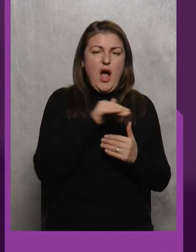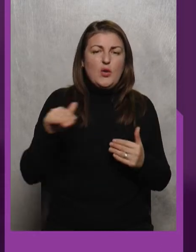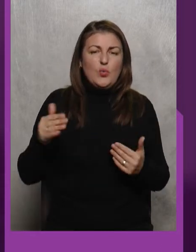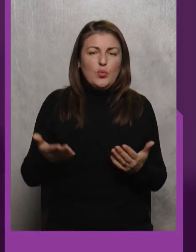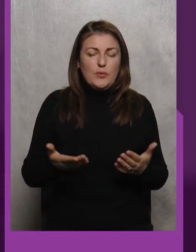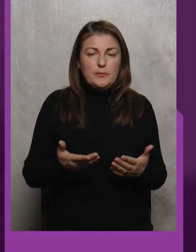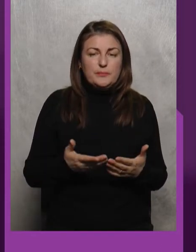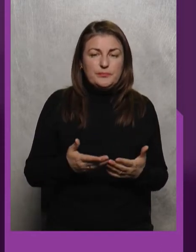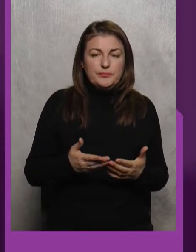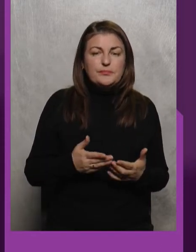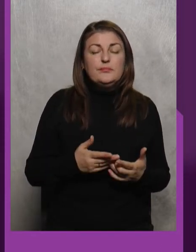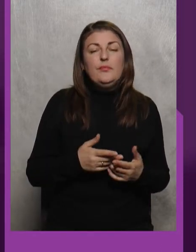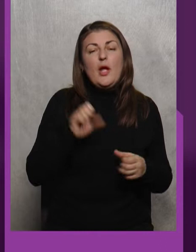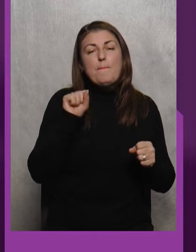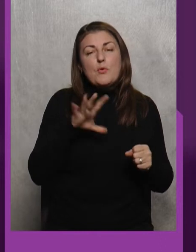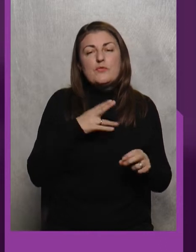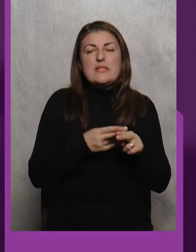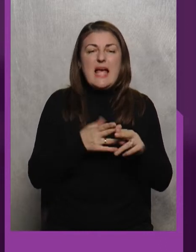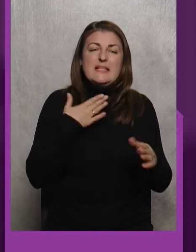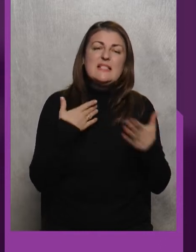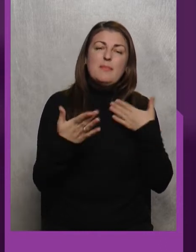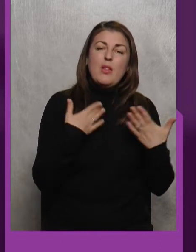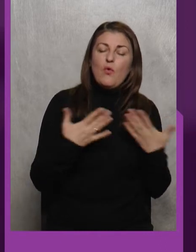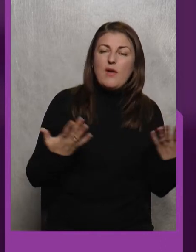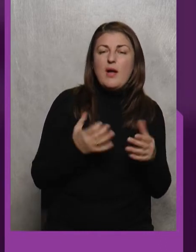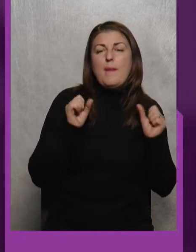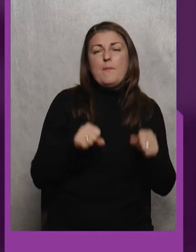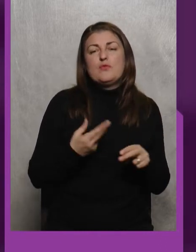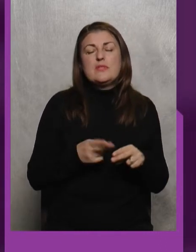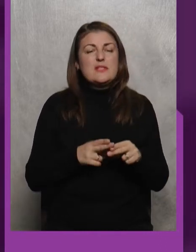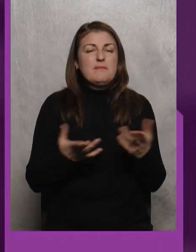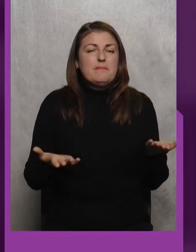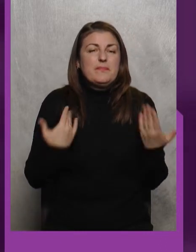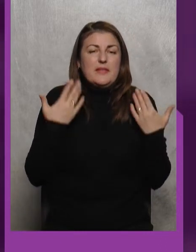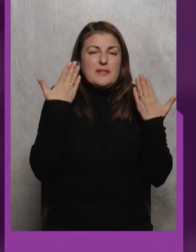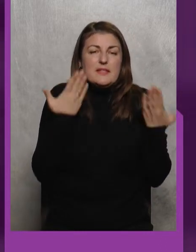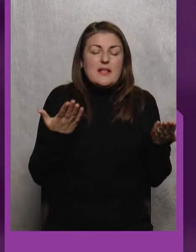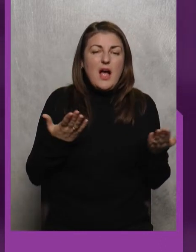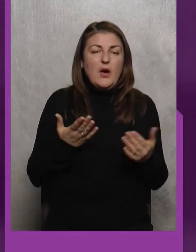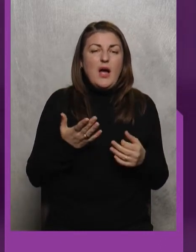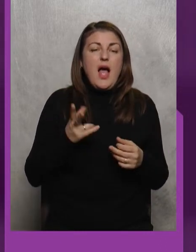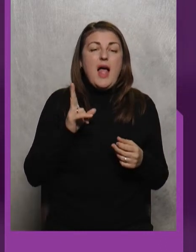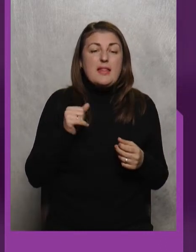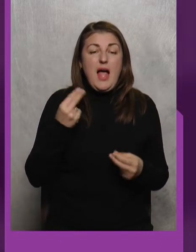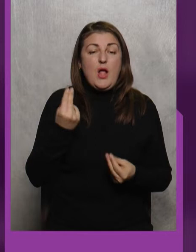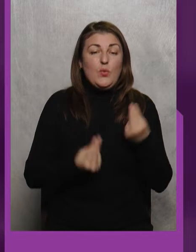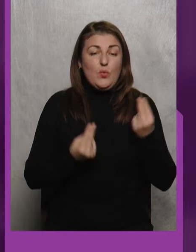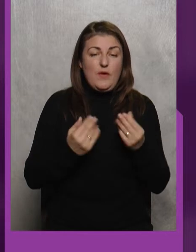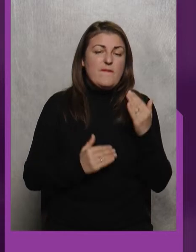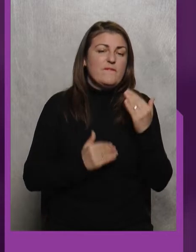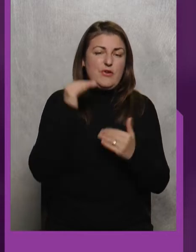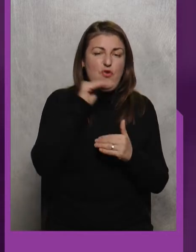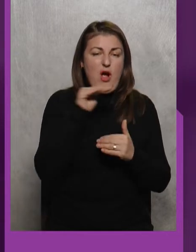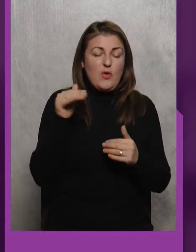кажу про це, може це спілкування якесь, може там, ну, я не знаю, я так що фантазую На турнірах вищого гатунку,